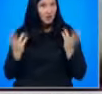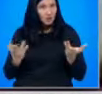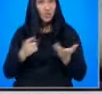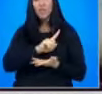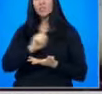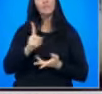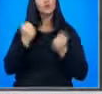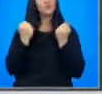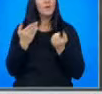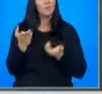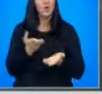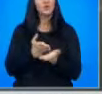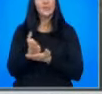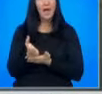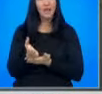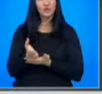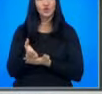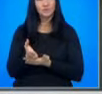Не можем да живеем по този начин.